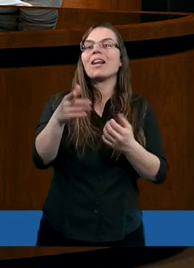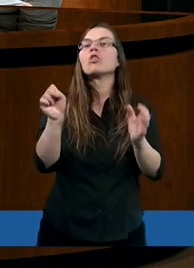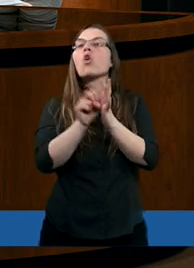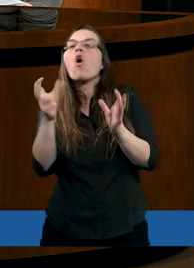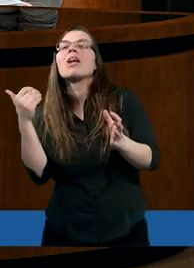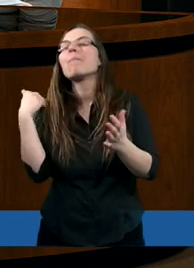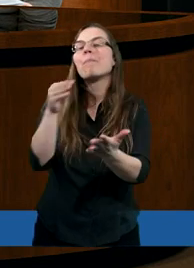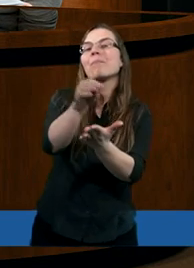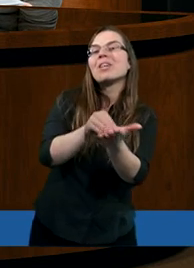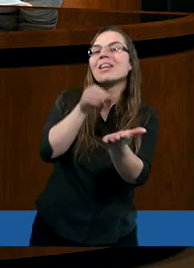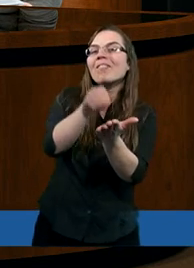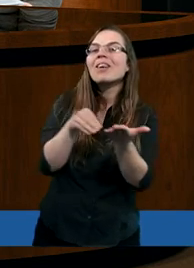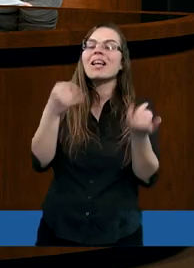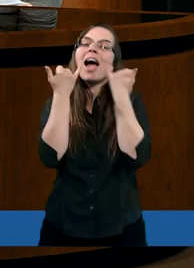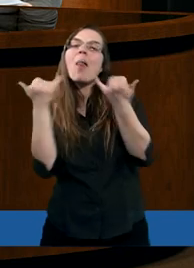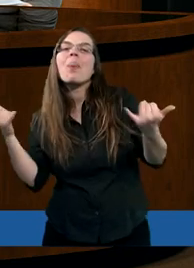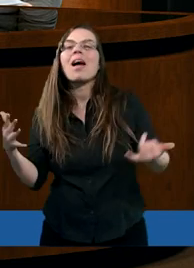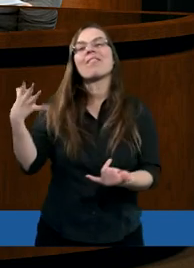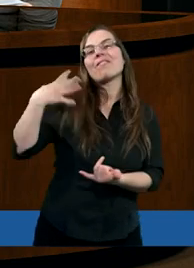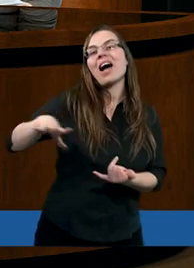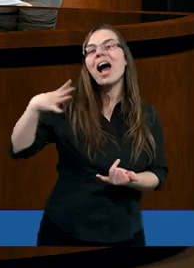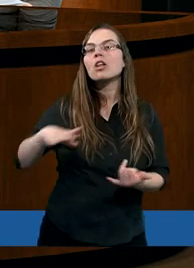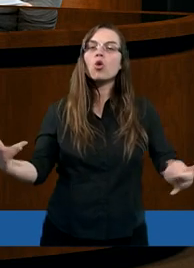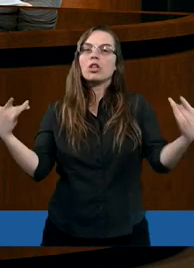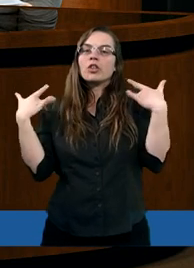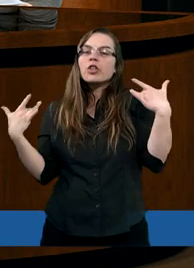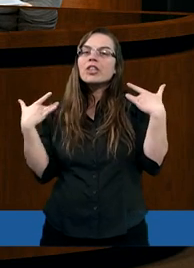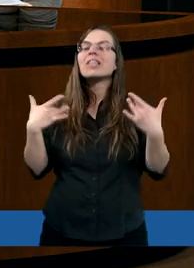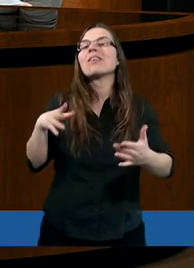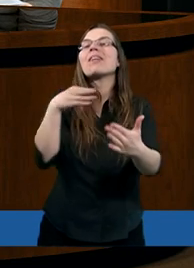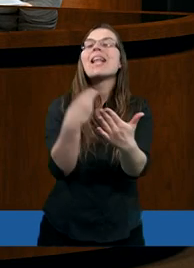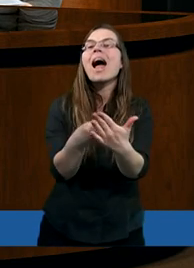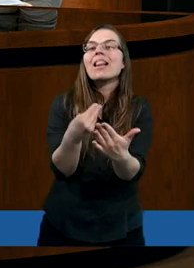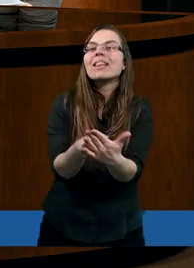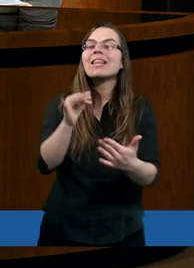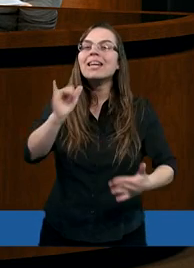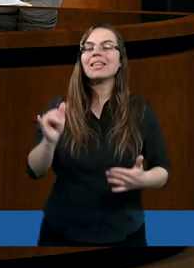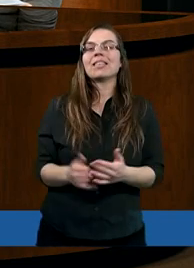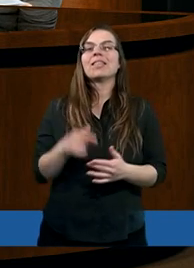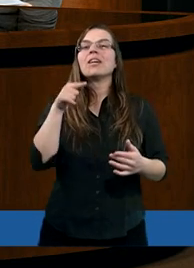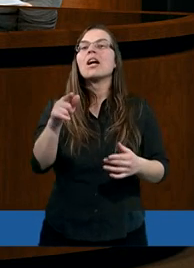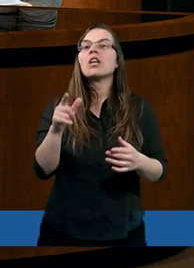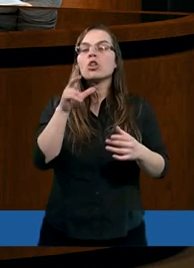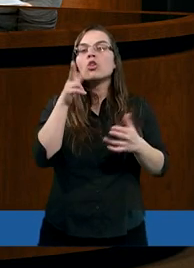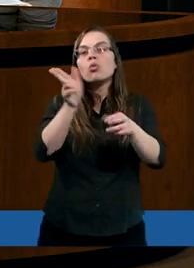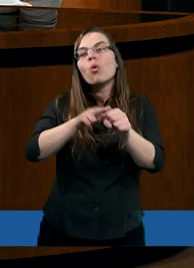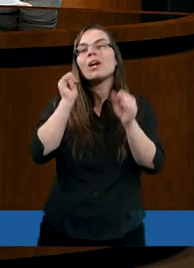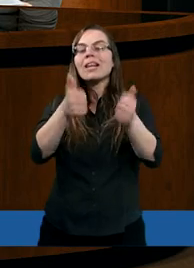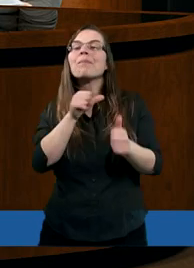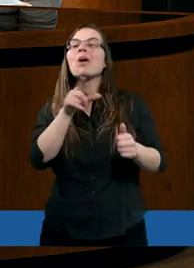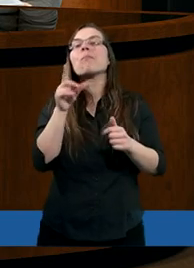byli przyzwyczajeni, inne wartości życiowe cenili. Teraz stali się